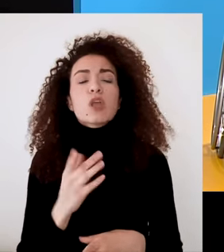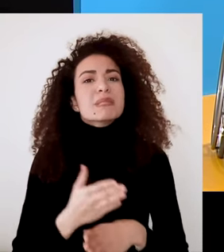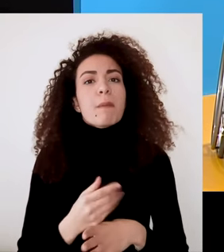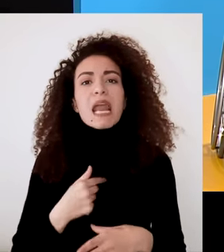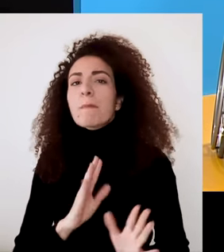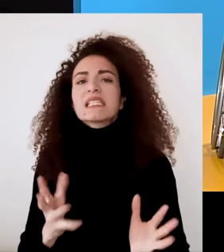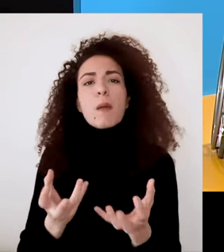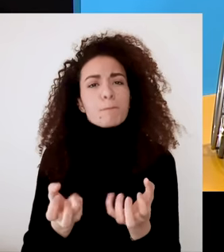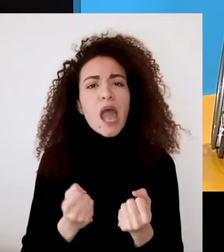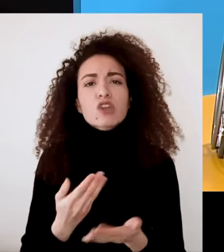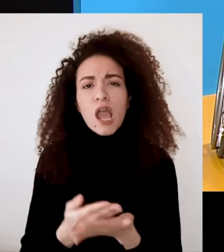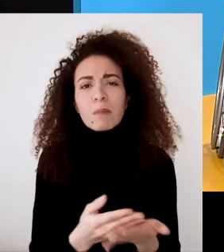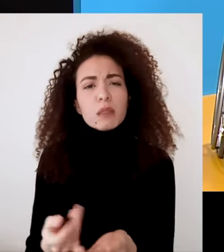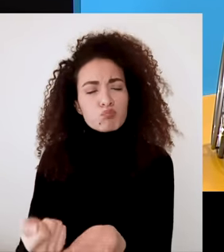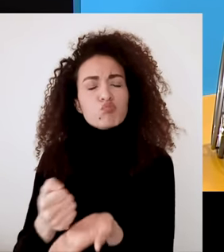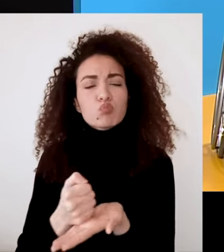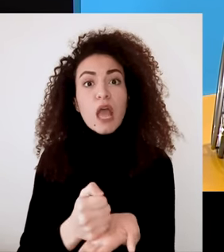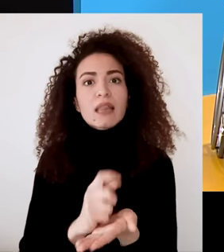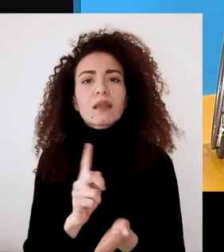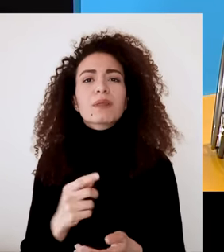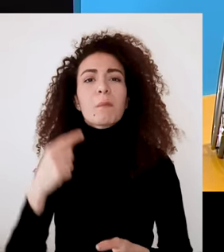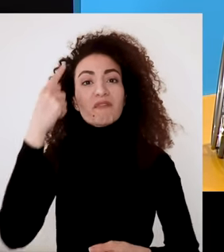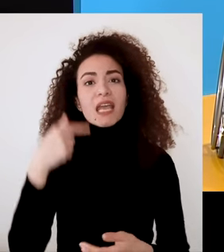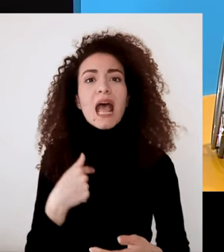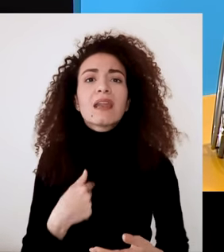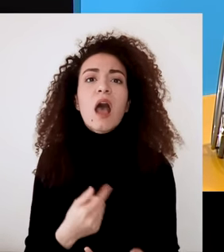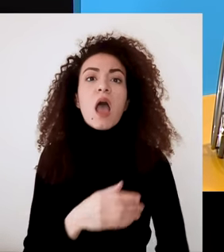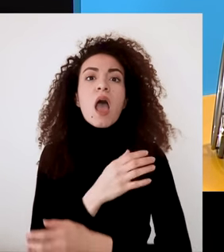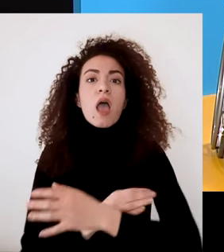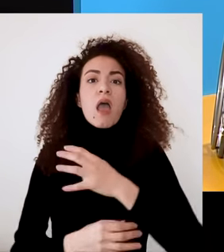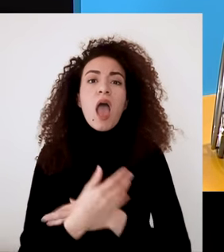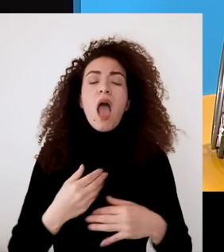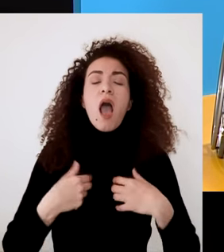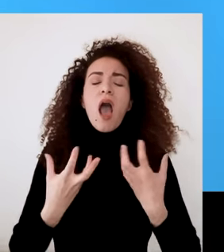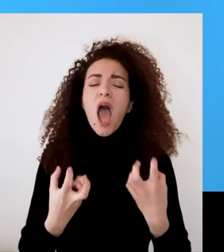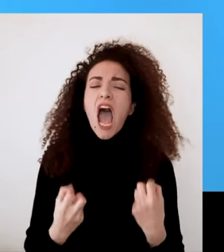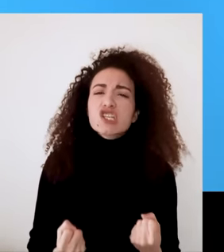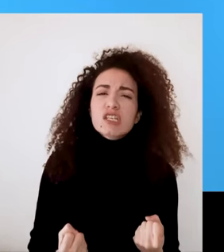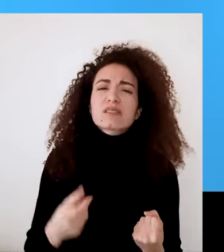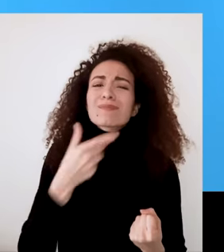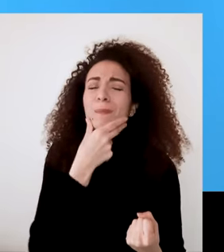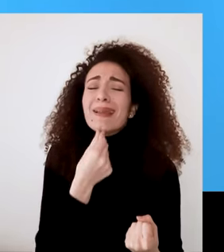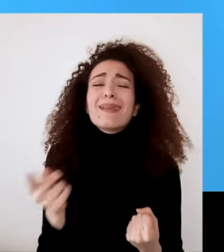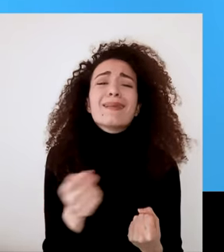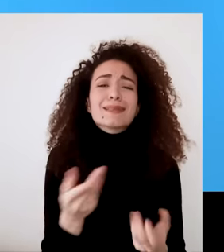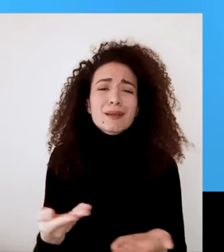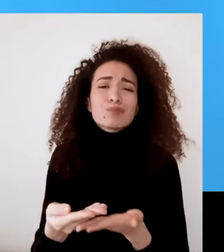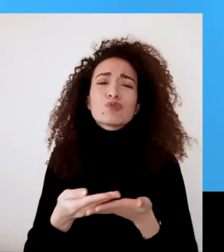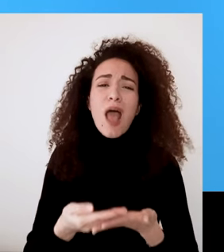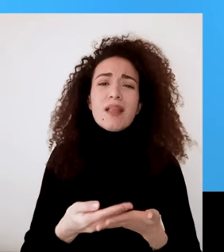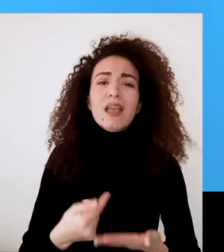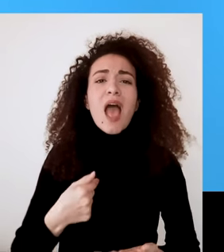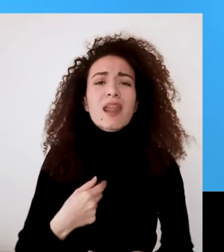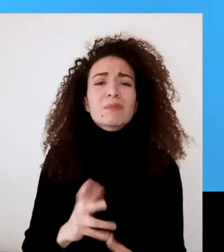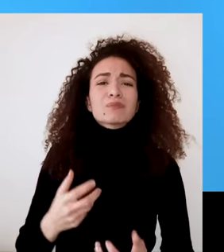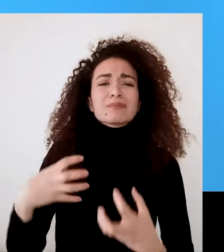العينية بحد ذاتها إنما هو على الأرجح الخوف والجهل المرافق لنظرة الآخرين وإذا كانت المؤسسات الخاصة المعاصرة